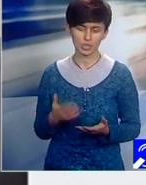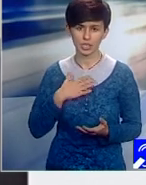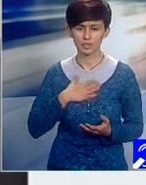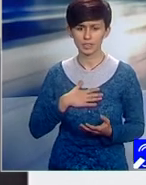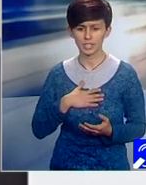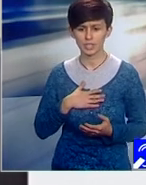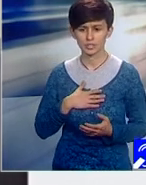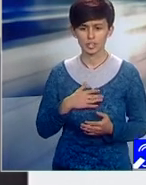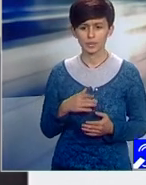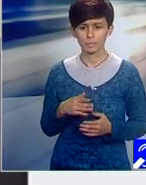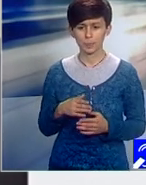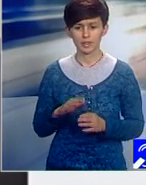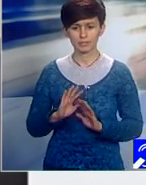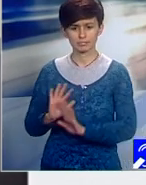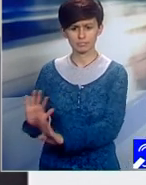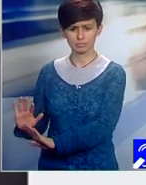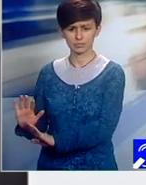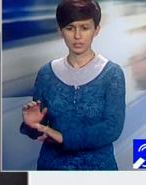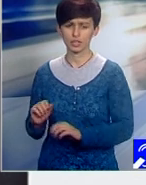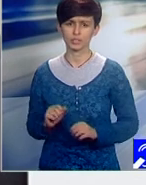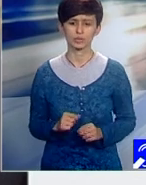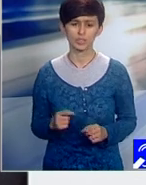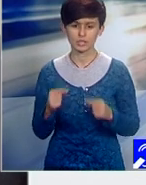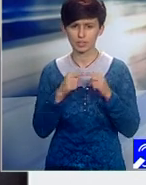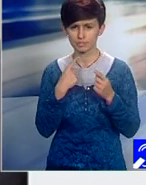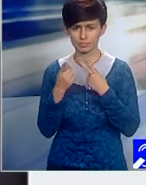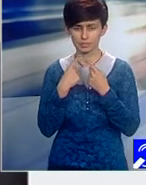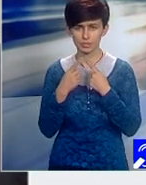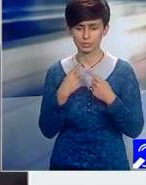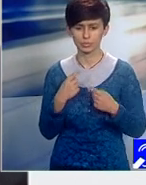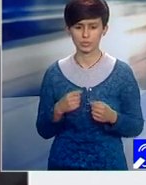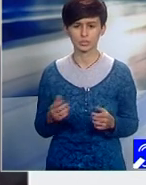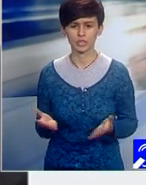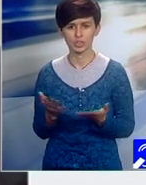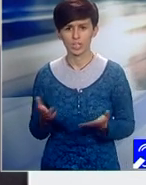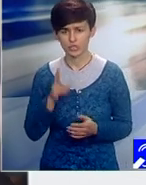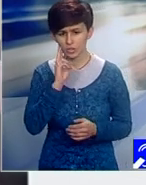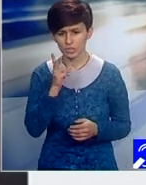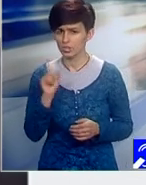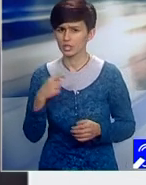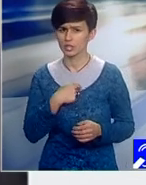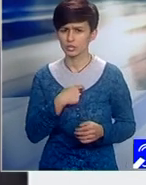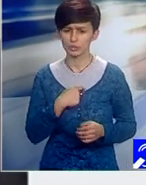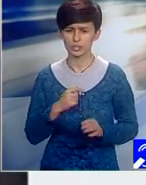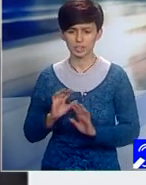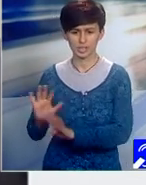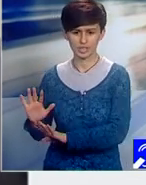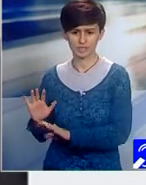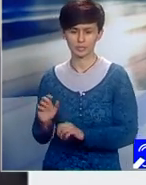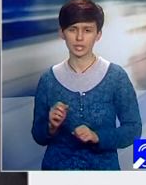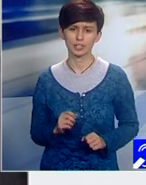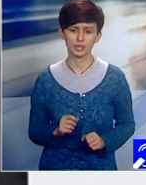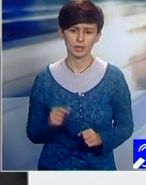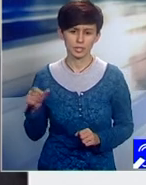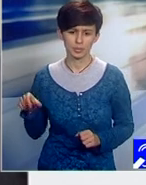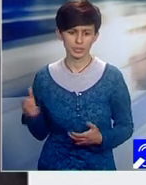să descurajezi discursul instigatoarelor, nu ești arbitru, nu poți să ridici cartonașul roșu și să-l elimini din circulație pe